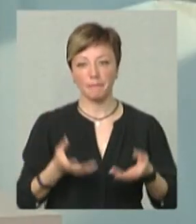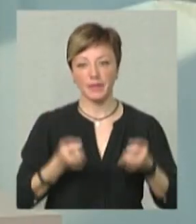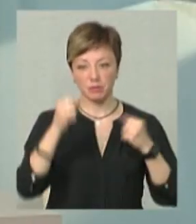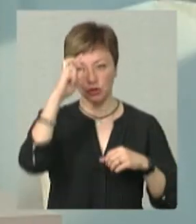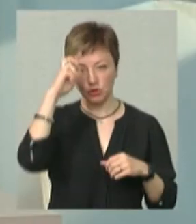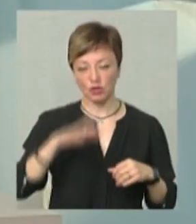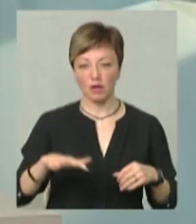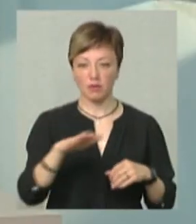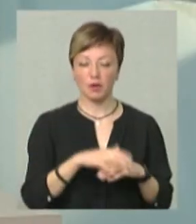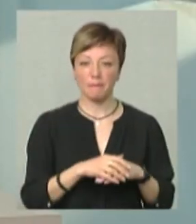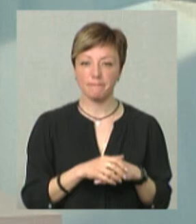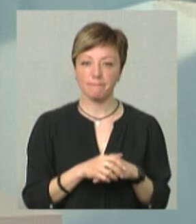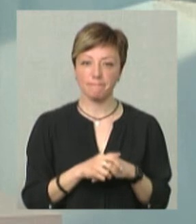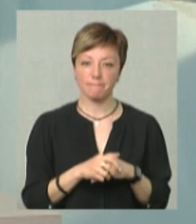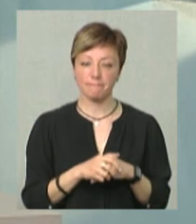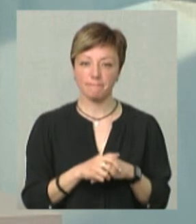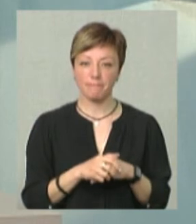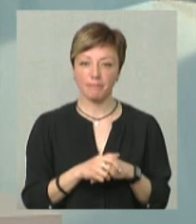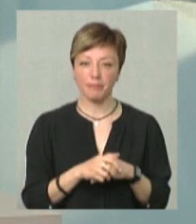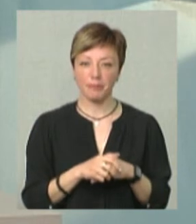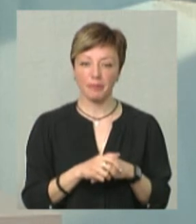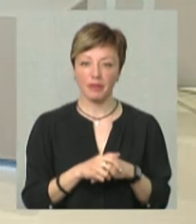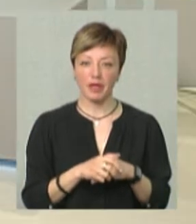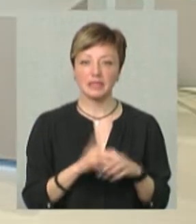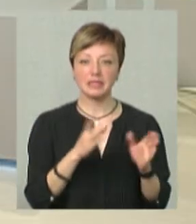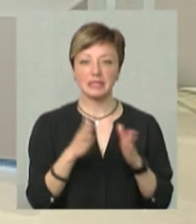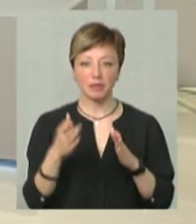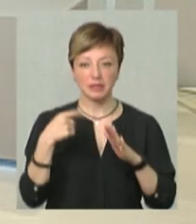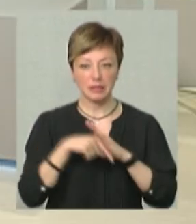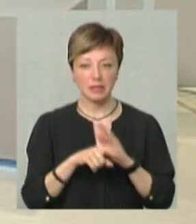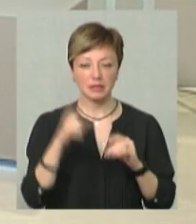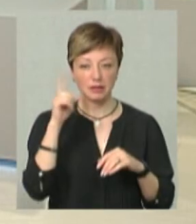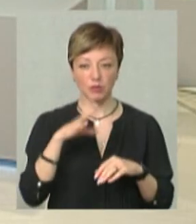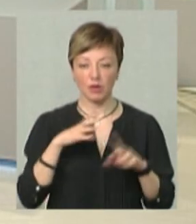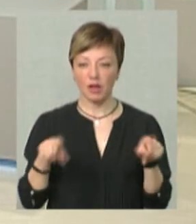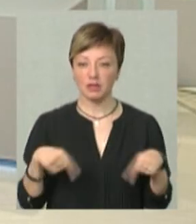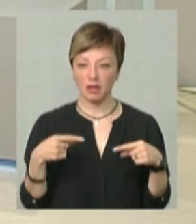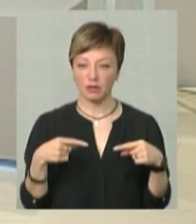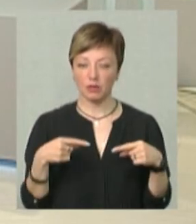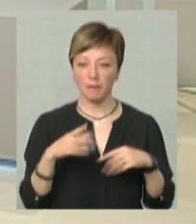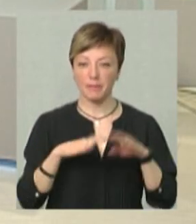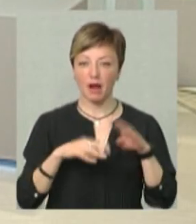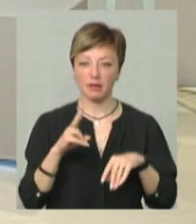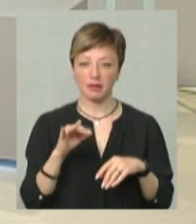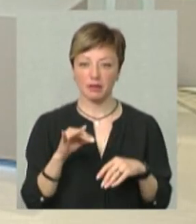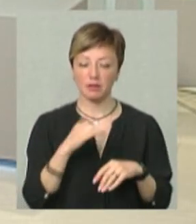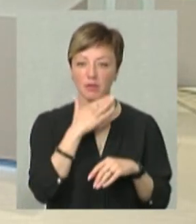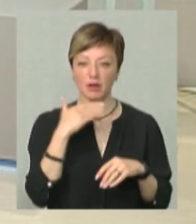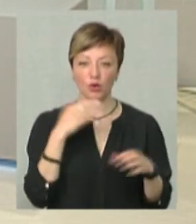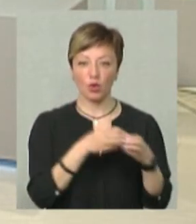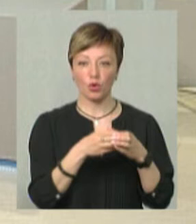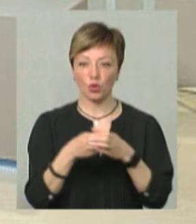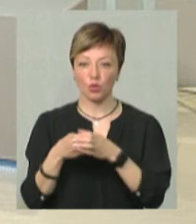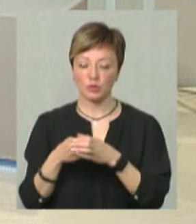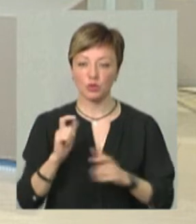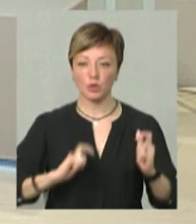підтримка держави. От пан Михайло міг би розказати, я теж, що знаю систему з середини, я був організатором практики для багатьох